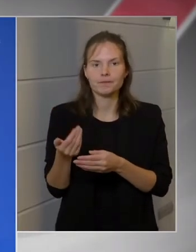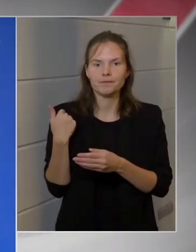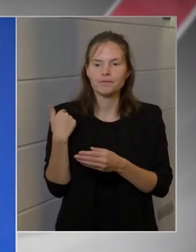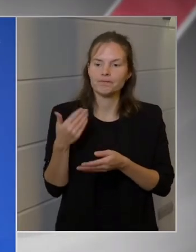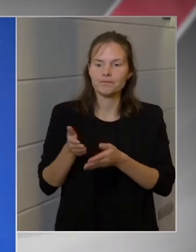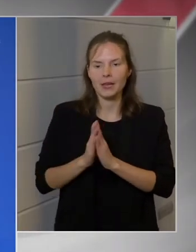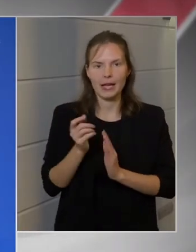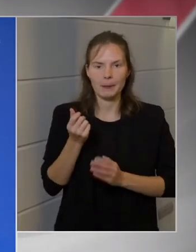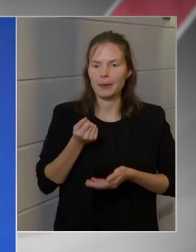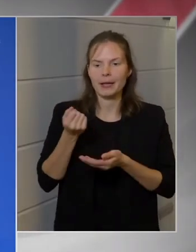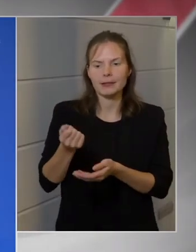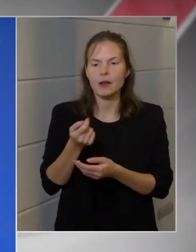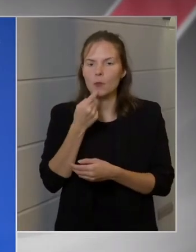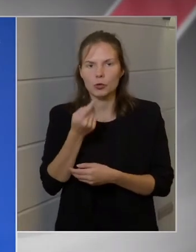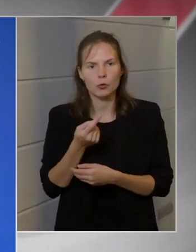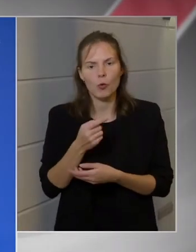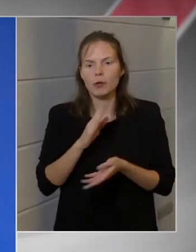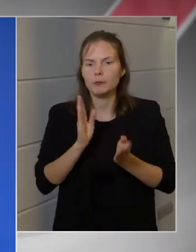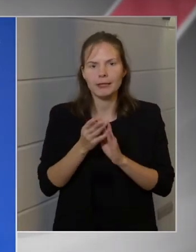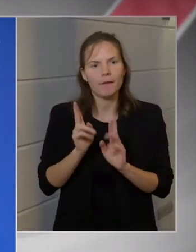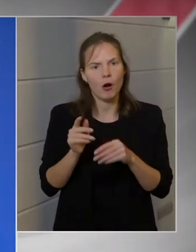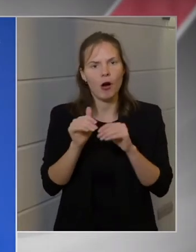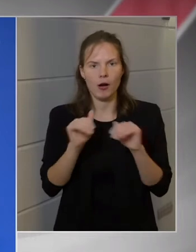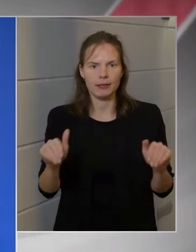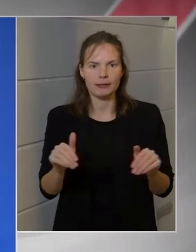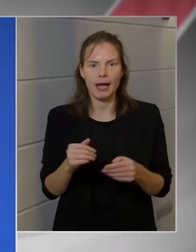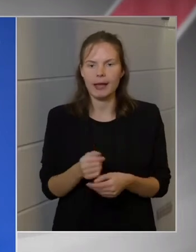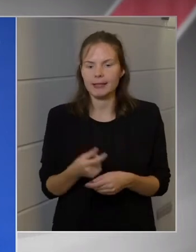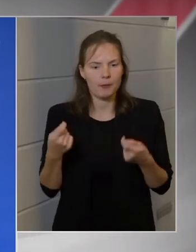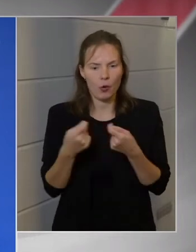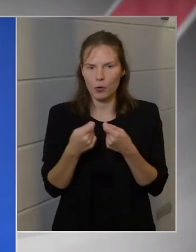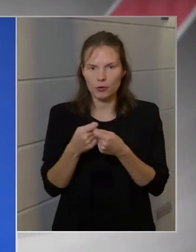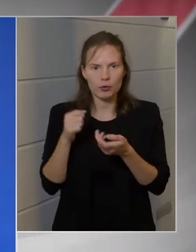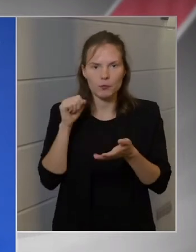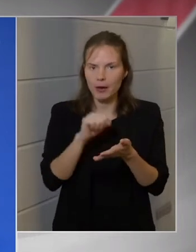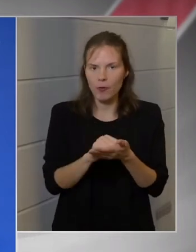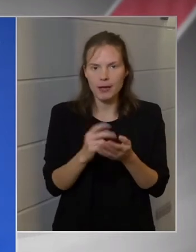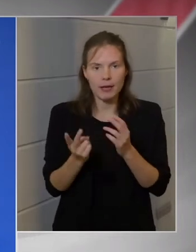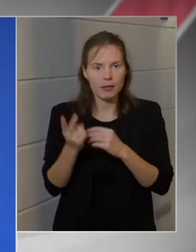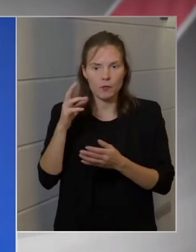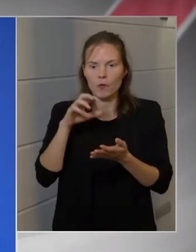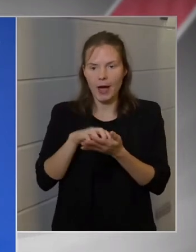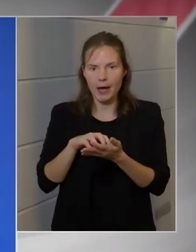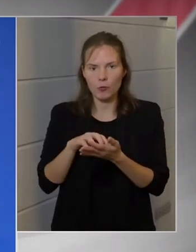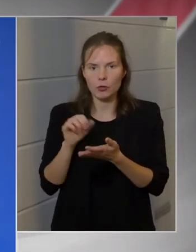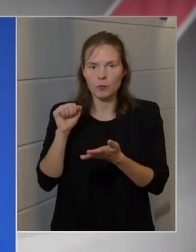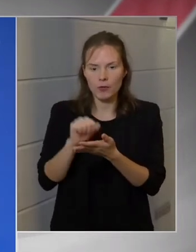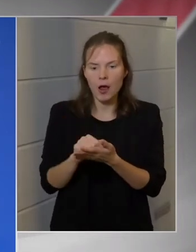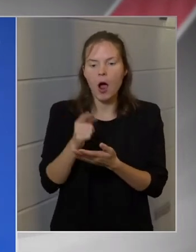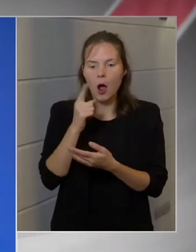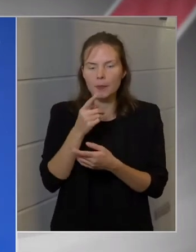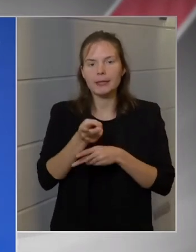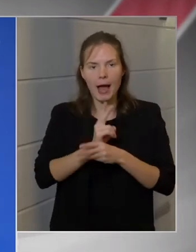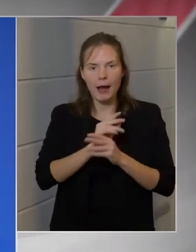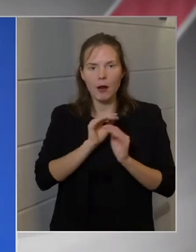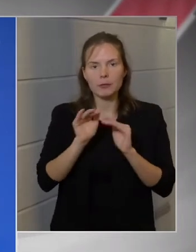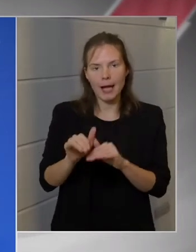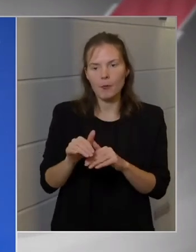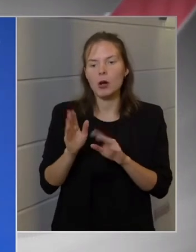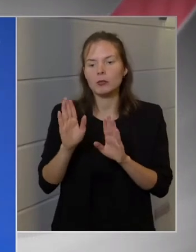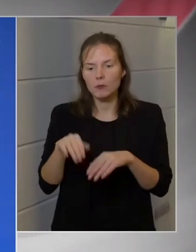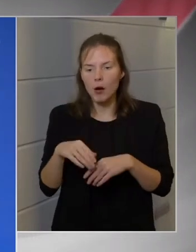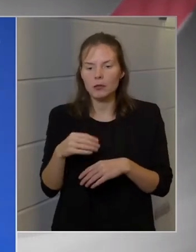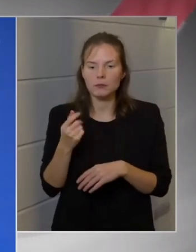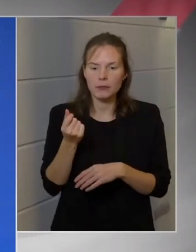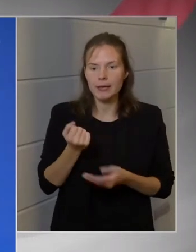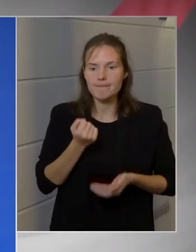mindenek van határa, ez nem egy közös beruházás, ez egy fővárosi beruházás, amit az állam támogatott. Majd egyszer a támogatást meg is emelte.